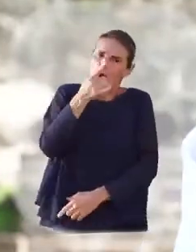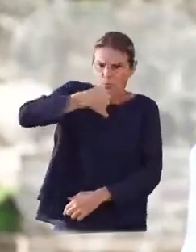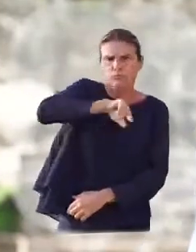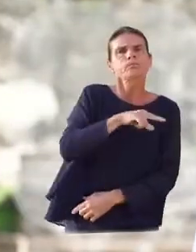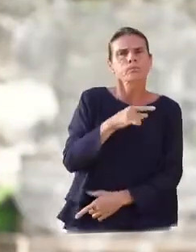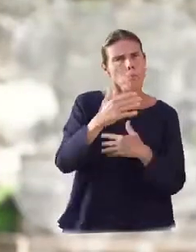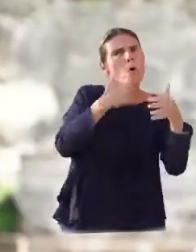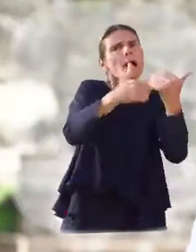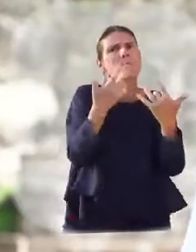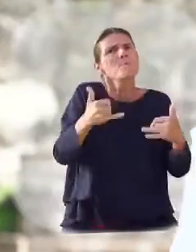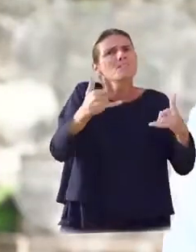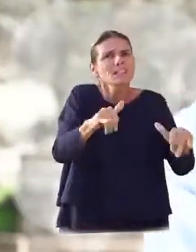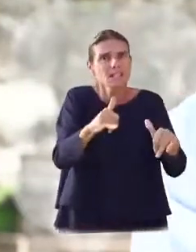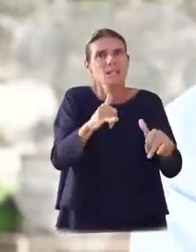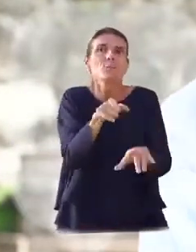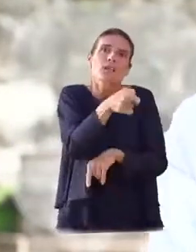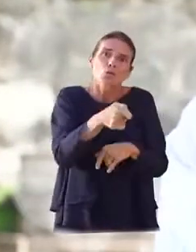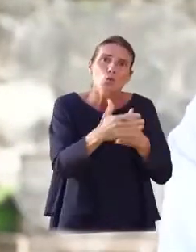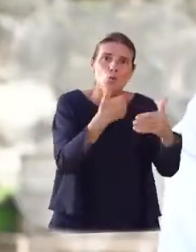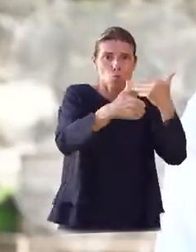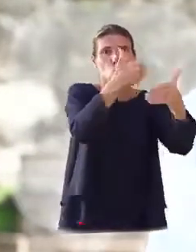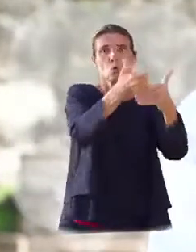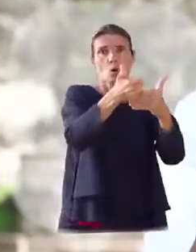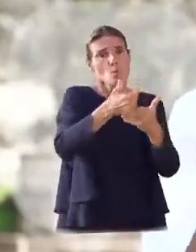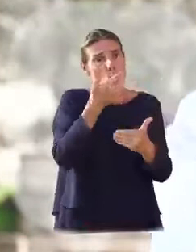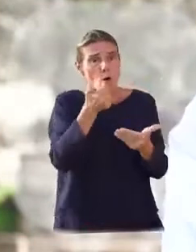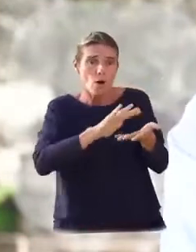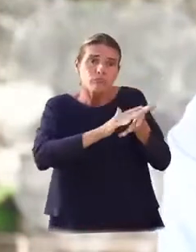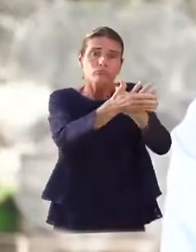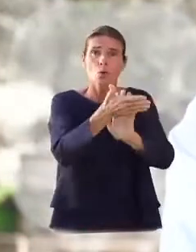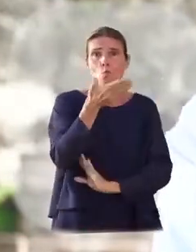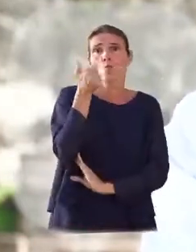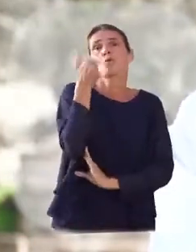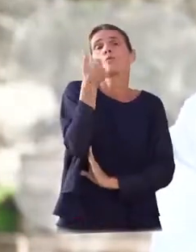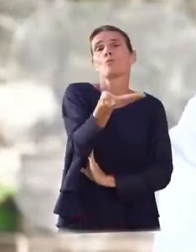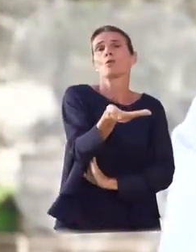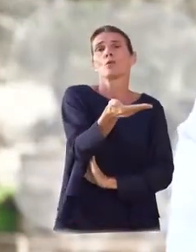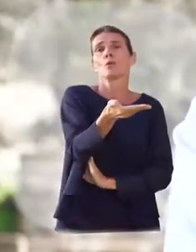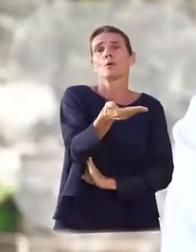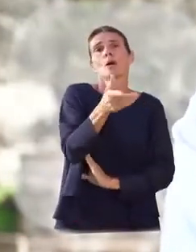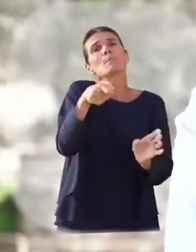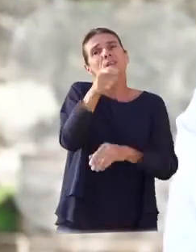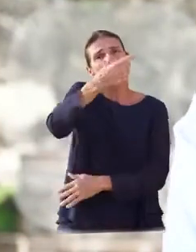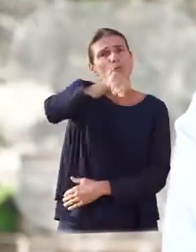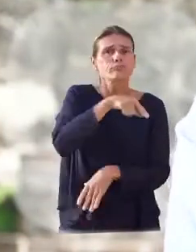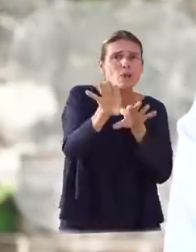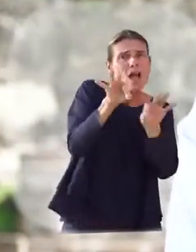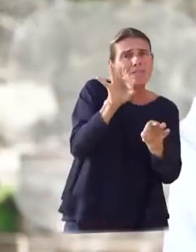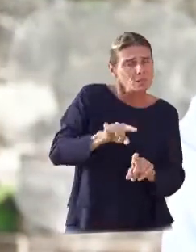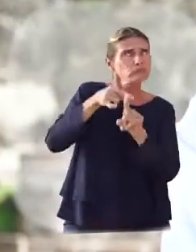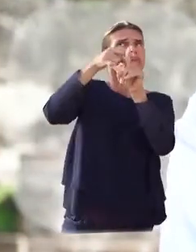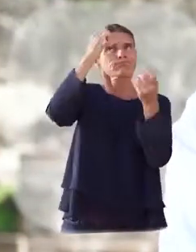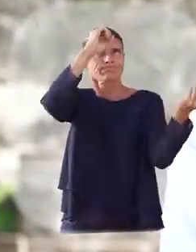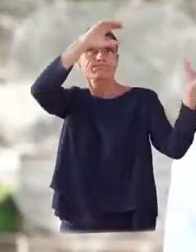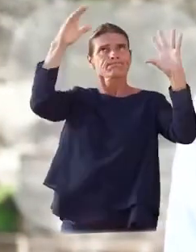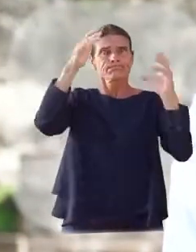bien des efforts et des progrès à réaliser dans bien des secteurs de la Guadeloupe. Objectivement, invite à l'optimisme.